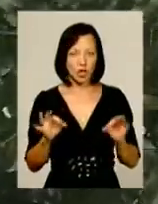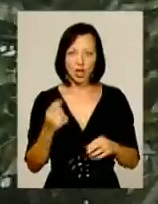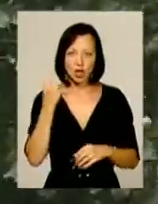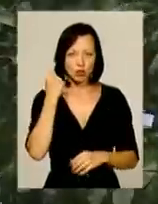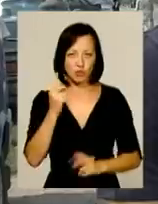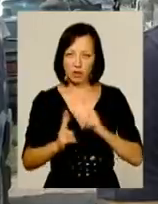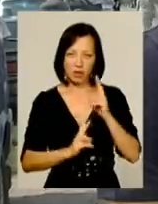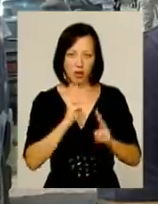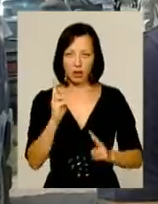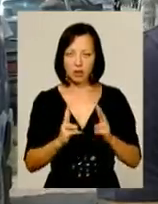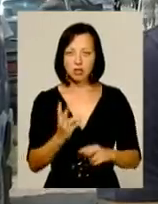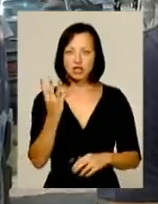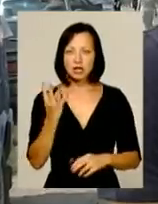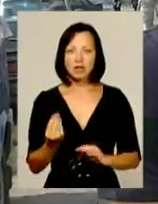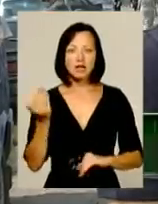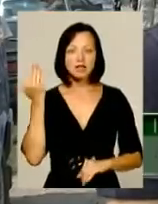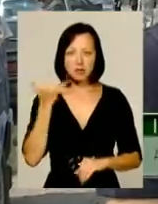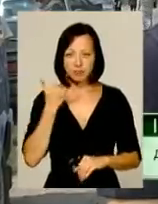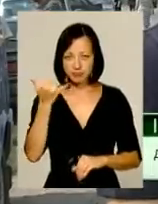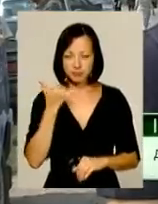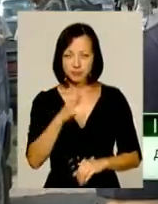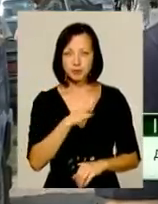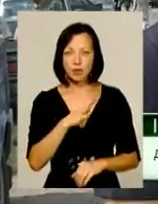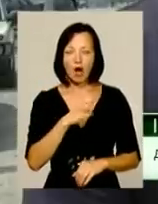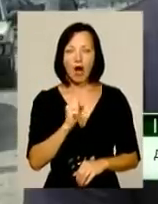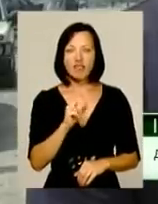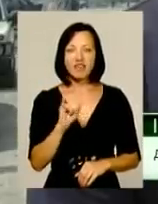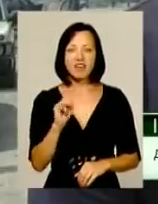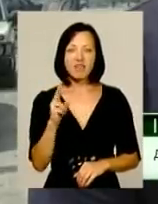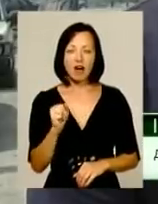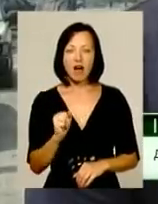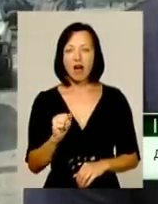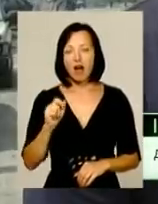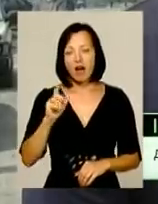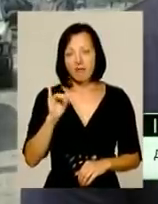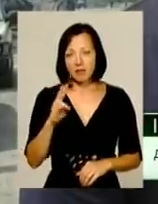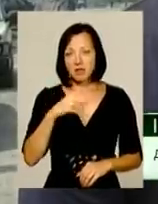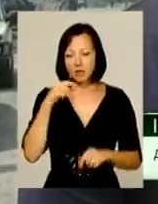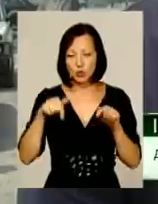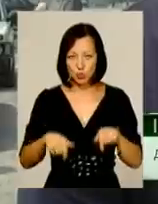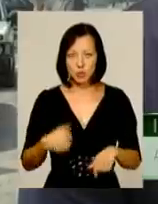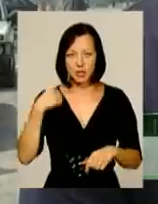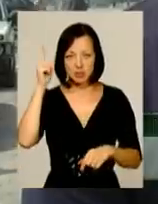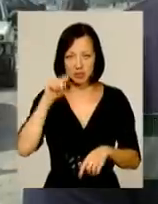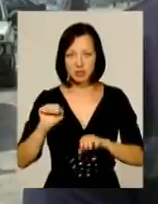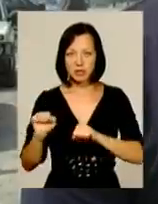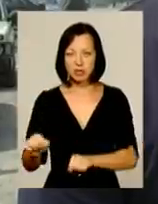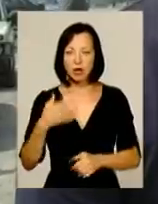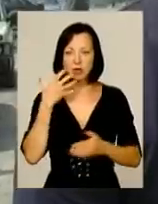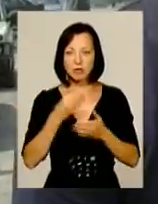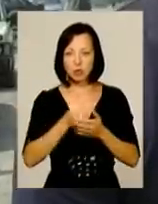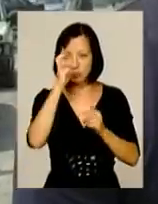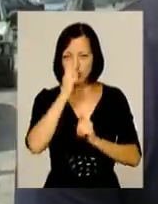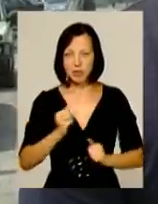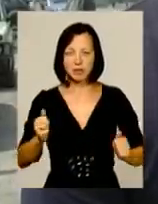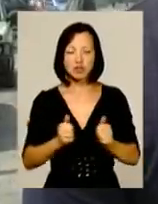того нарікань. Чотири дні назад із ним созванювався, то він був в Авдіївці. Він казав, що тут я знаю, що я захищаю свою батьківщину.